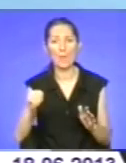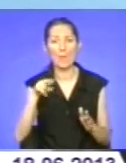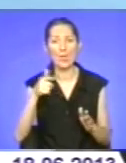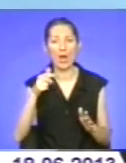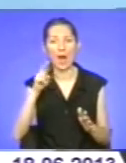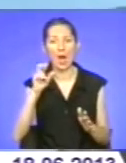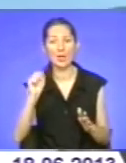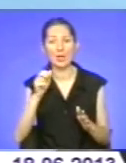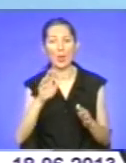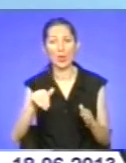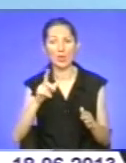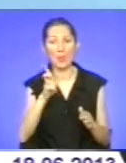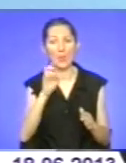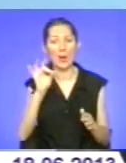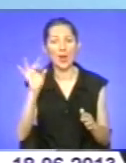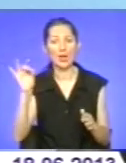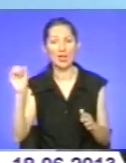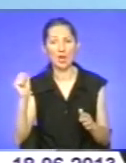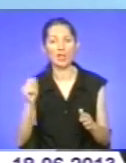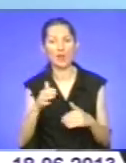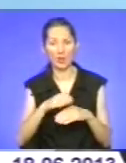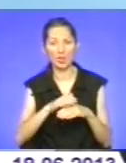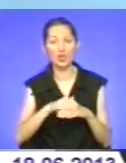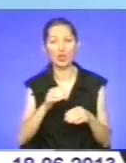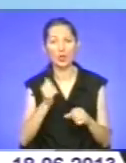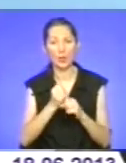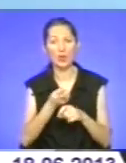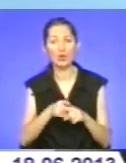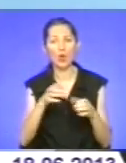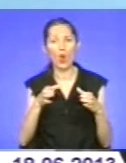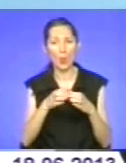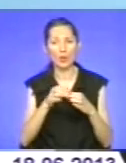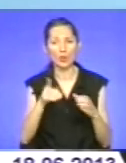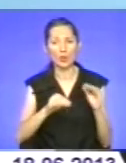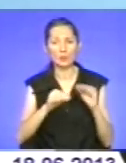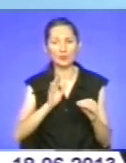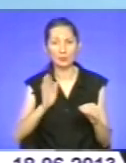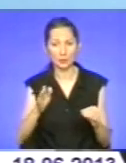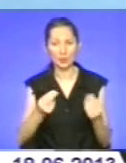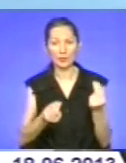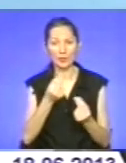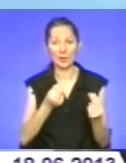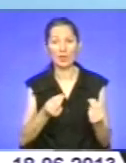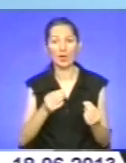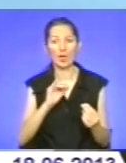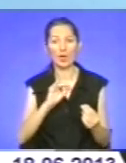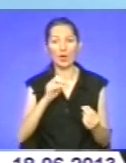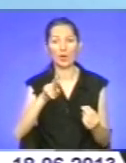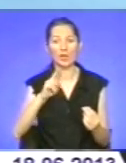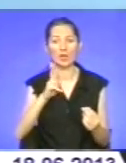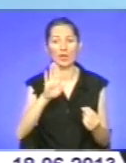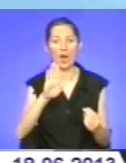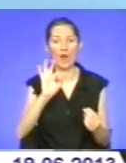фактично цю команду, і в його складі будуть грати і теперішні головні тренери, Ігор Яворський, і